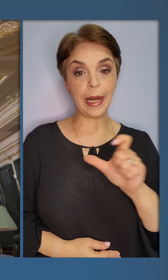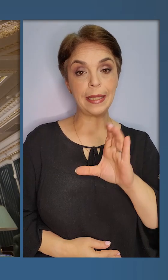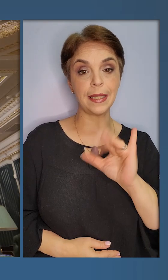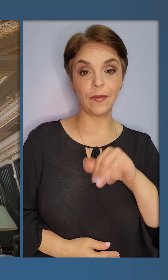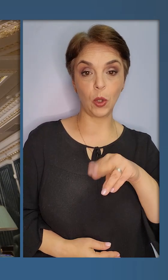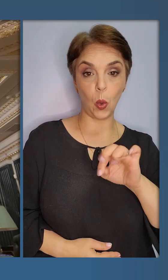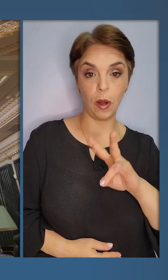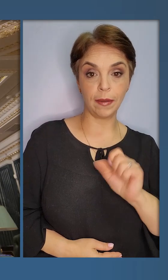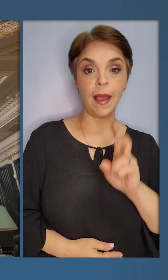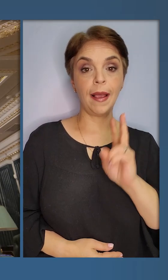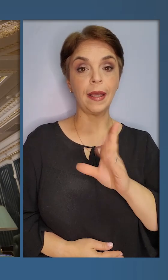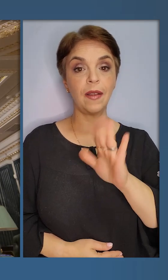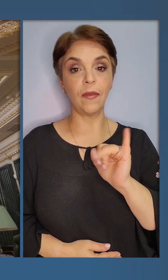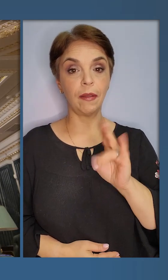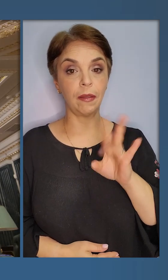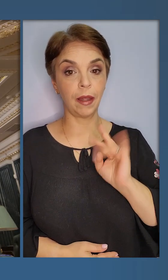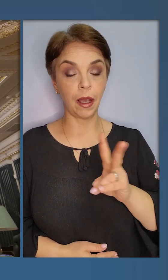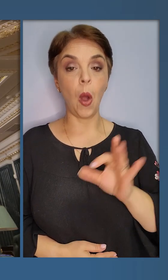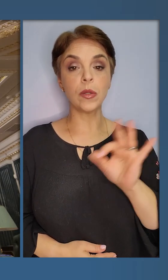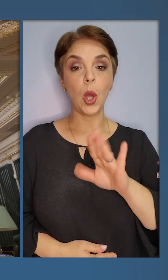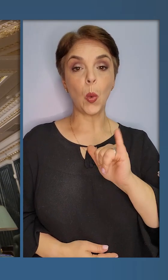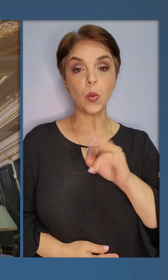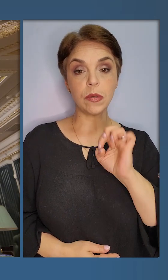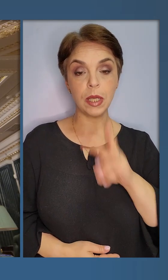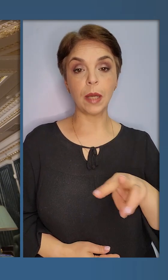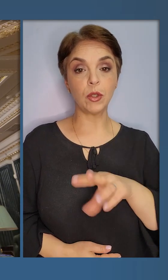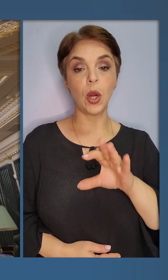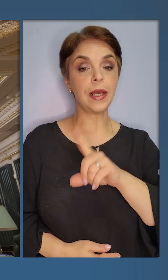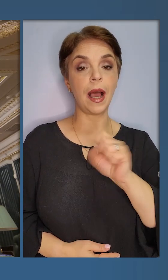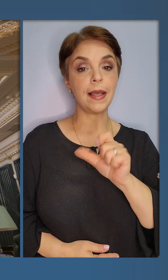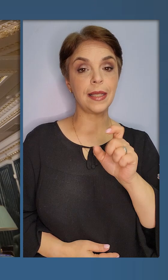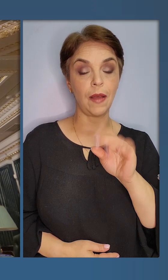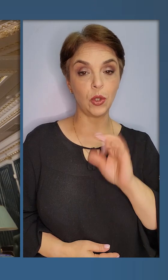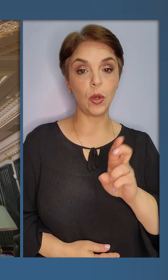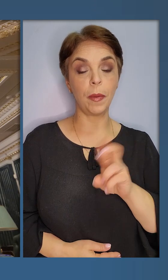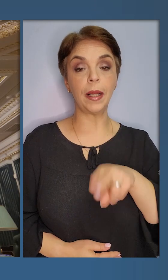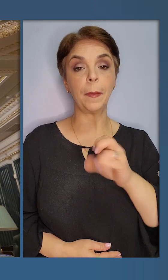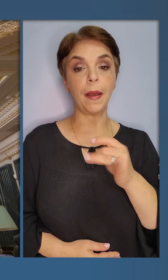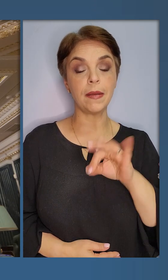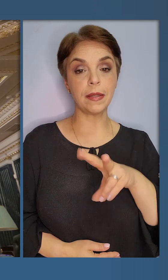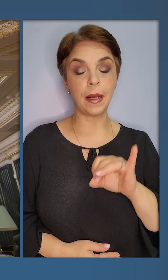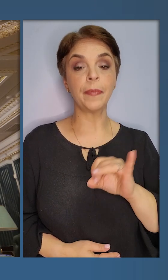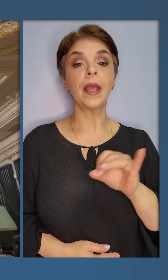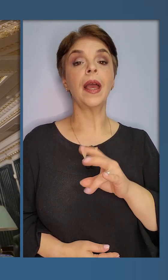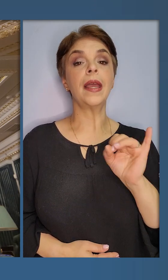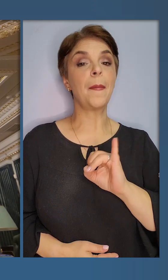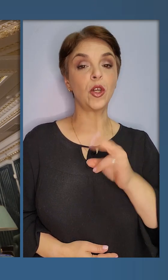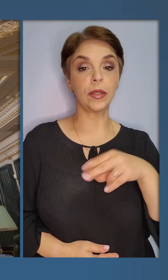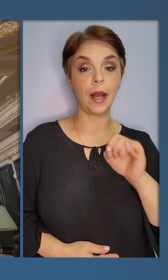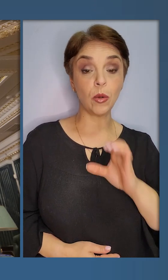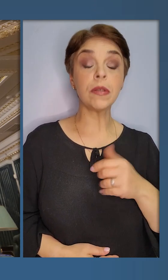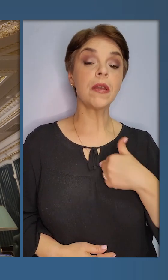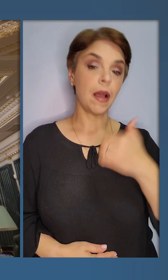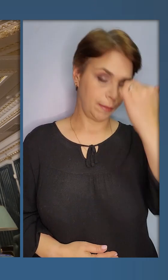Еліна Світоліна, Кетрін Віннік, Олександр Усик, Мішеля Зенавічус, Бред Пейслі, Imagine Dragons.